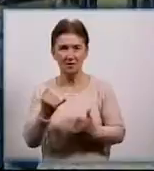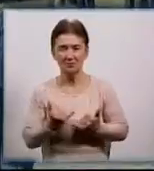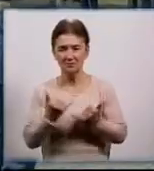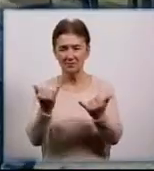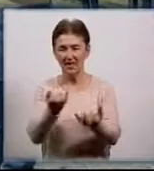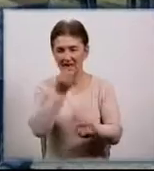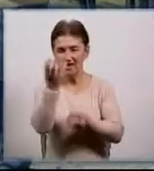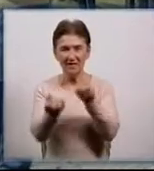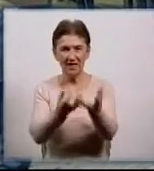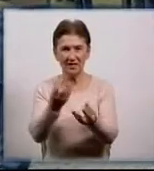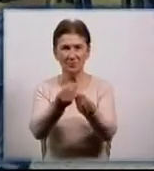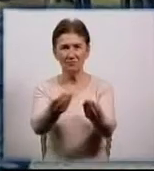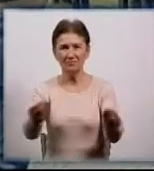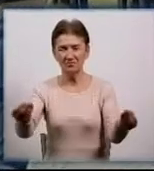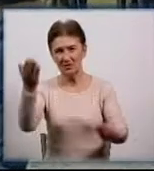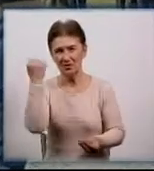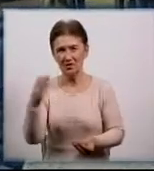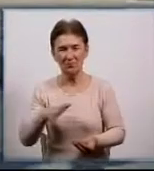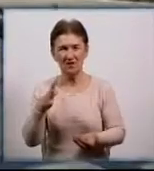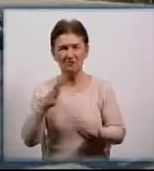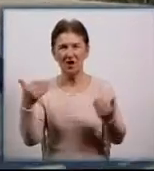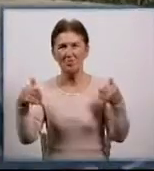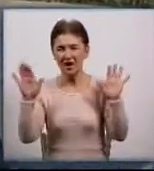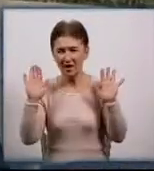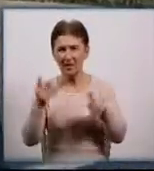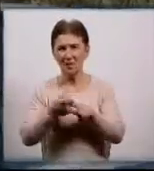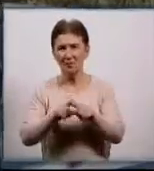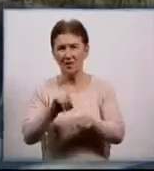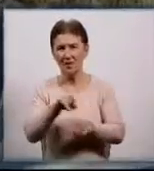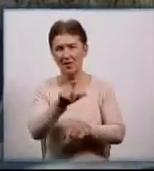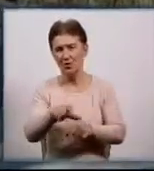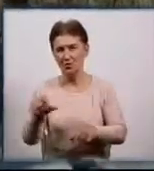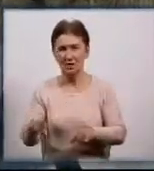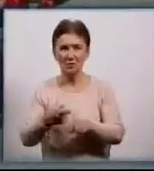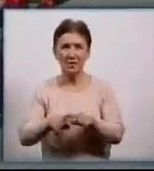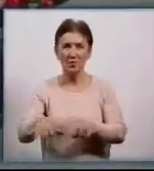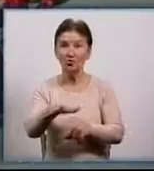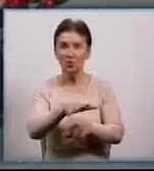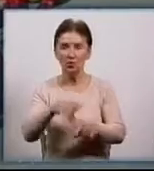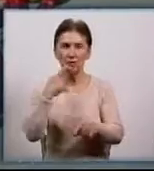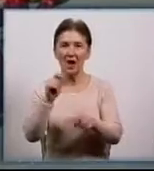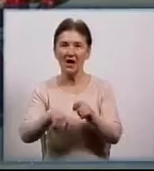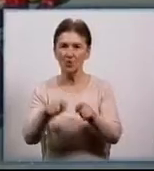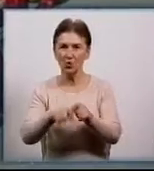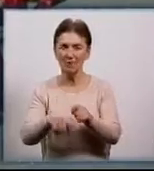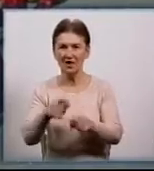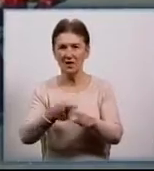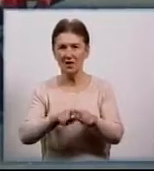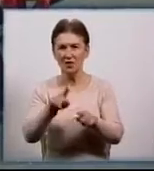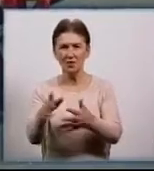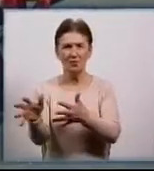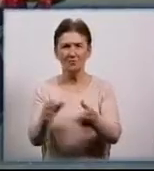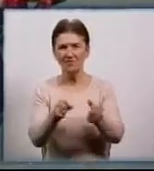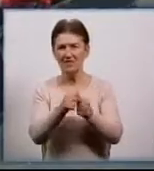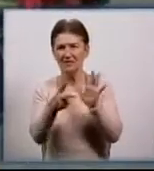'ятників прийшли колишні бранці, представники громадських організацій та містяни. На території, які контролювали нацисти, вони отримували 18